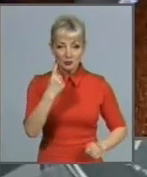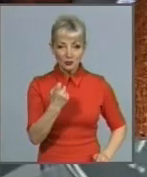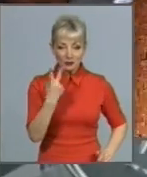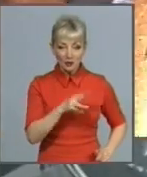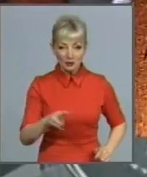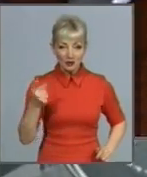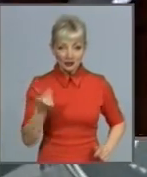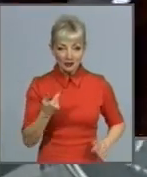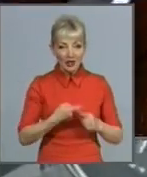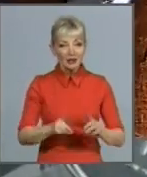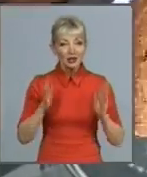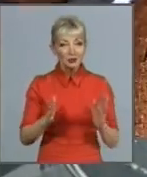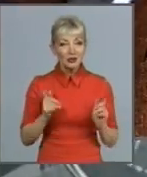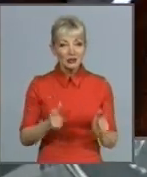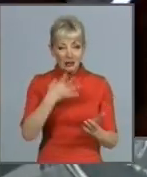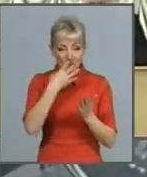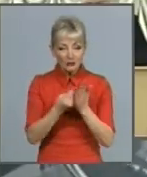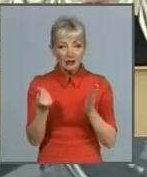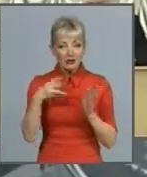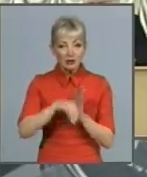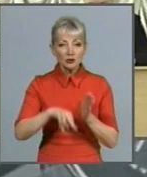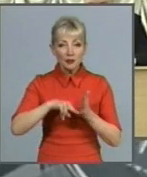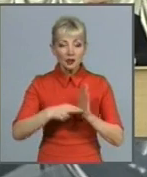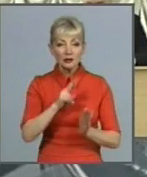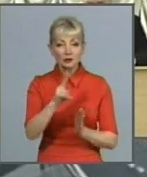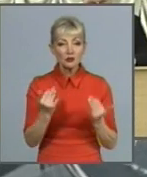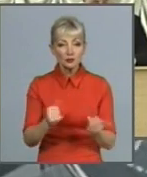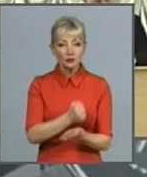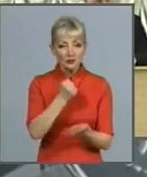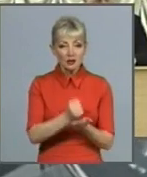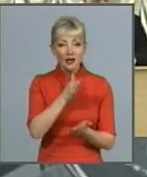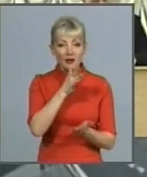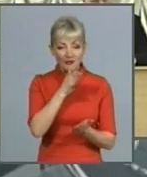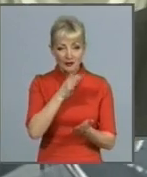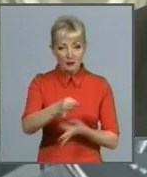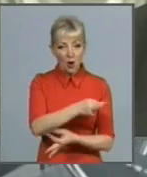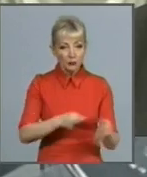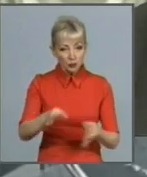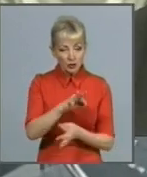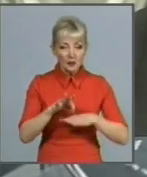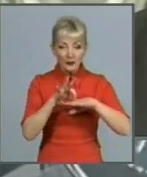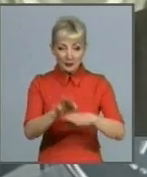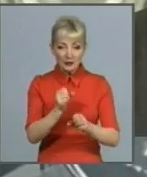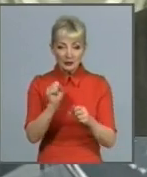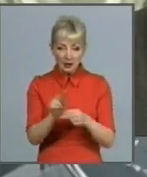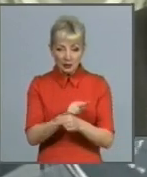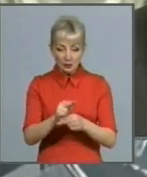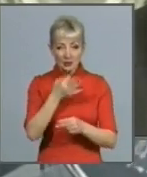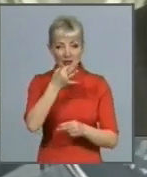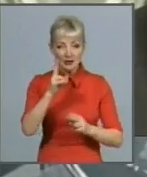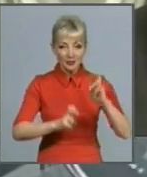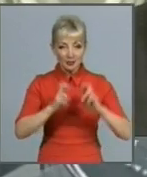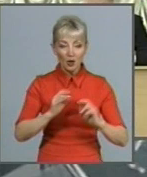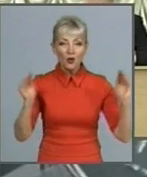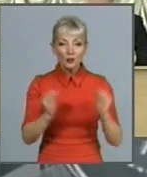рамках власної інвестиційної програми, яку сьогодні ухвалили під час громадських слухань. Проведені роботи, зазначили на підприємстві, зменшать аварійність,